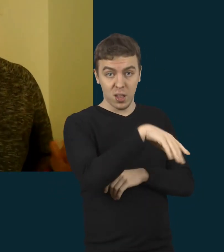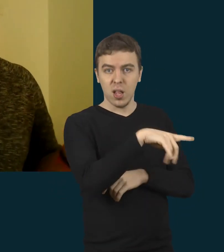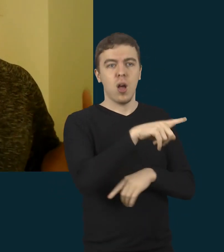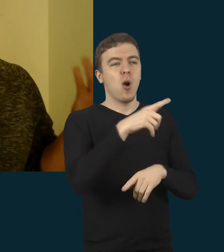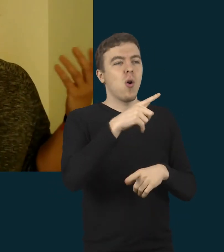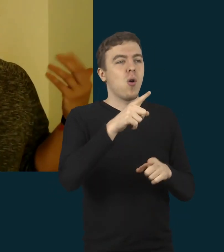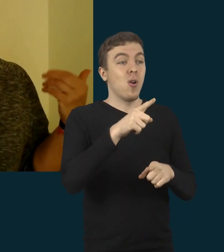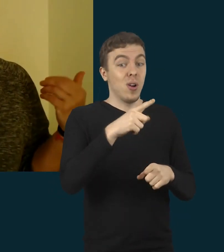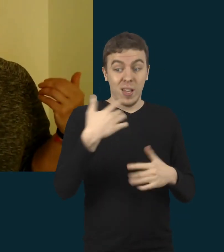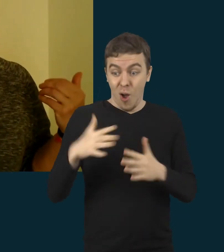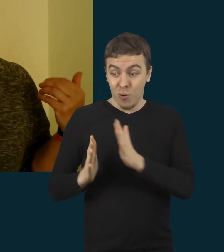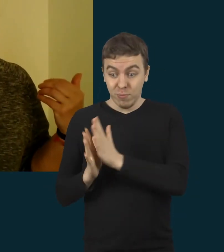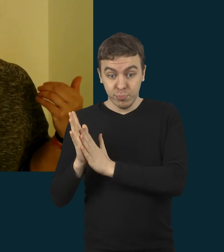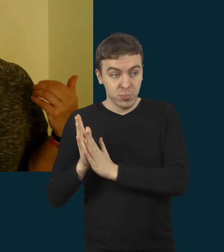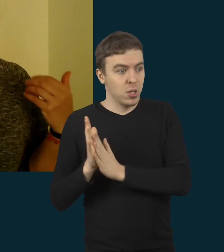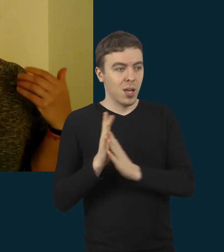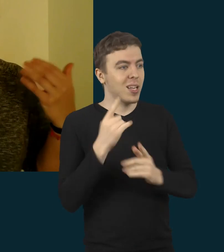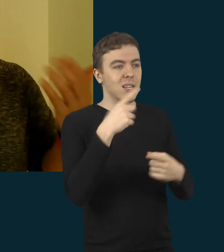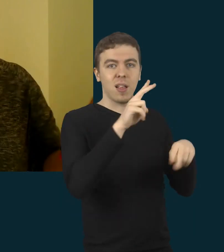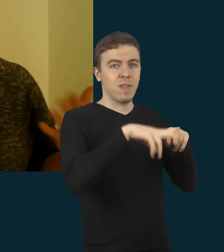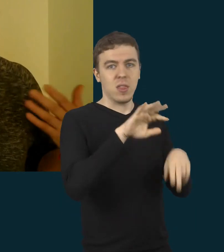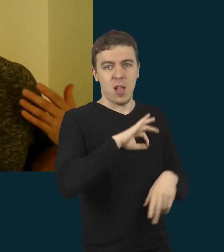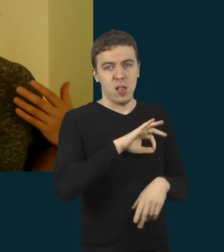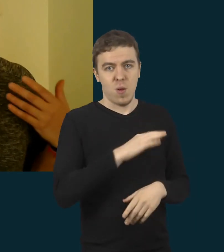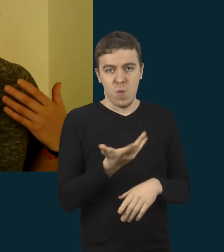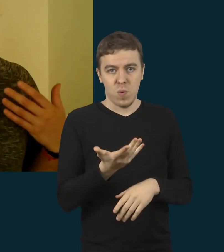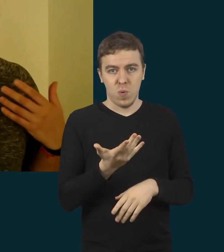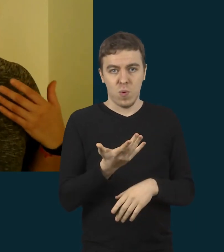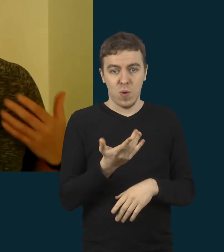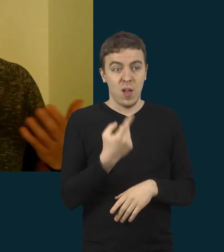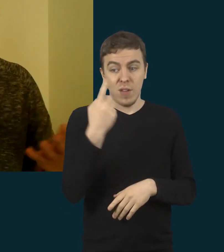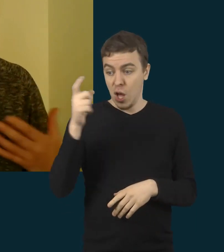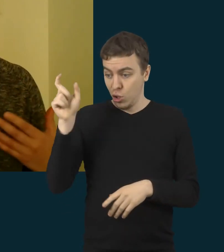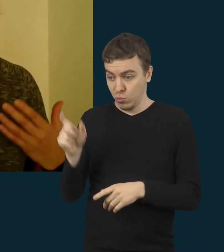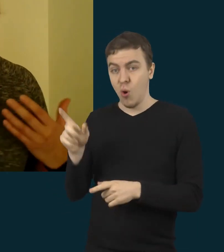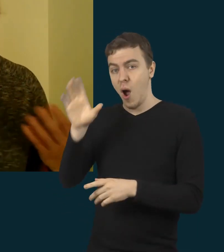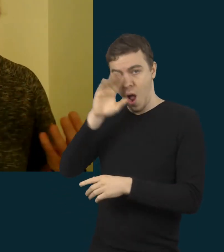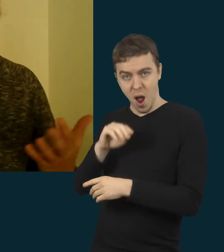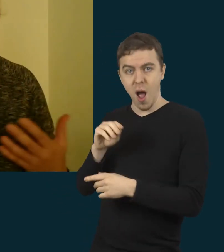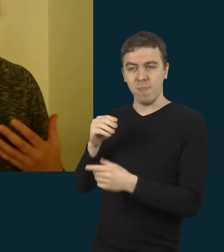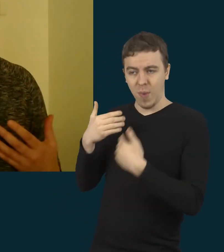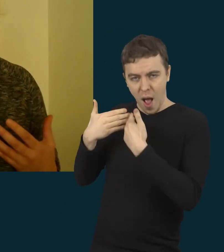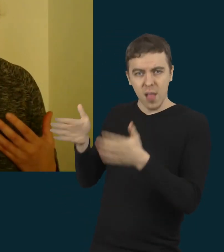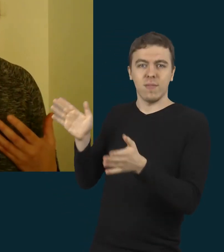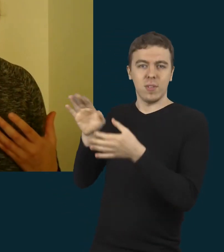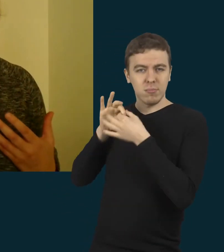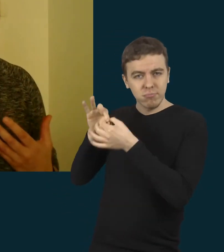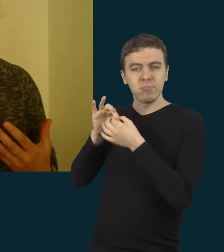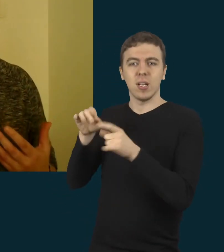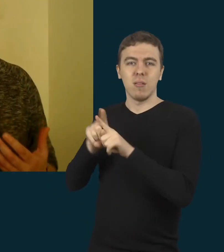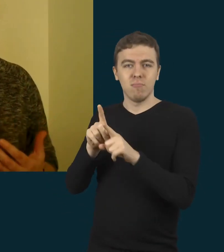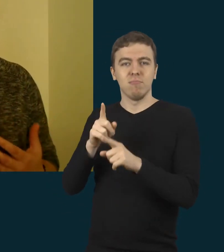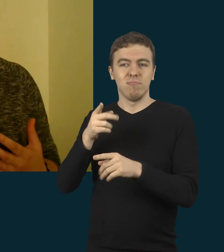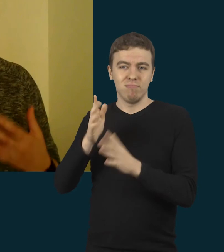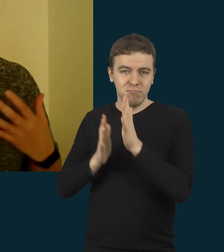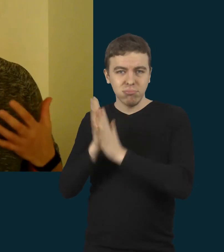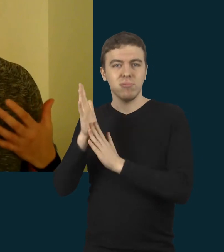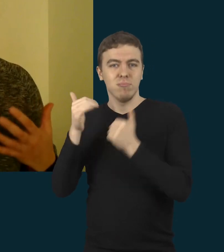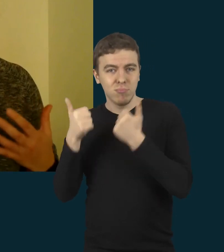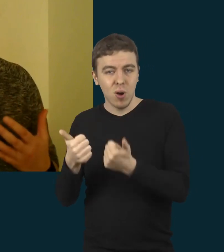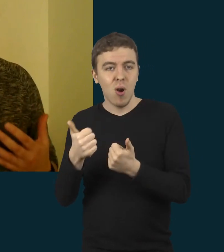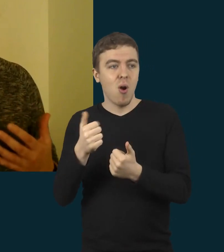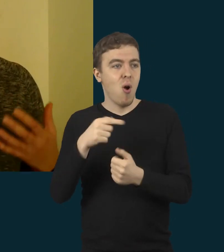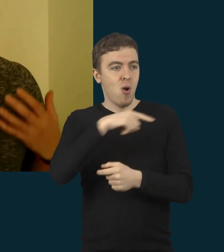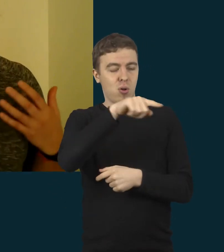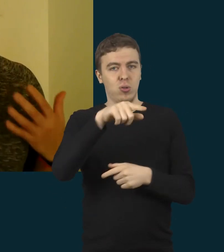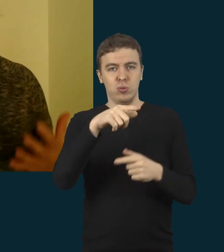neįsineša kažkur kitur. Ir jis turi tik savyką su to žmogum ir gali tik su to žmogum tą įgūdį ir turėti. Tai mūsų tikslas yra,